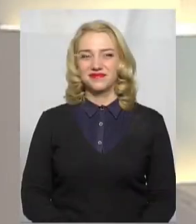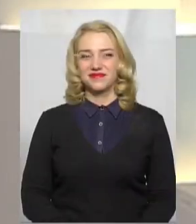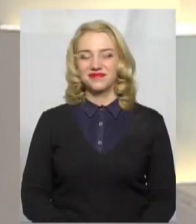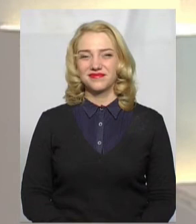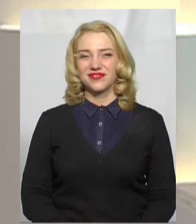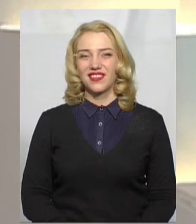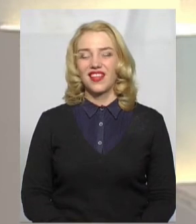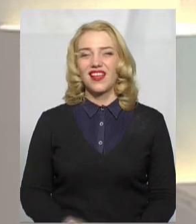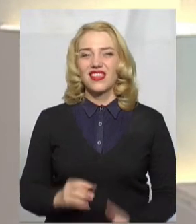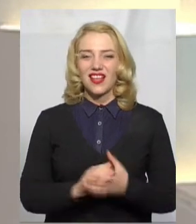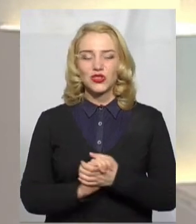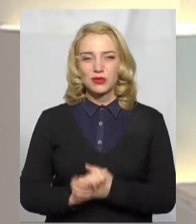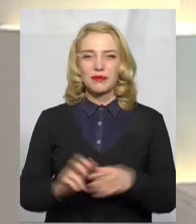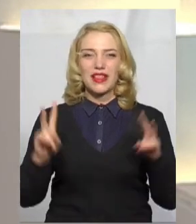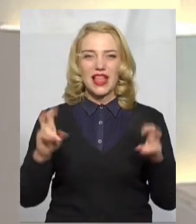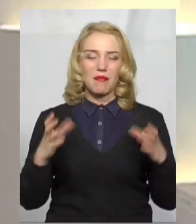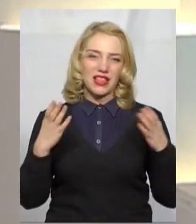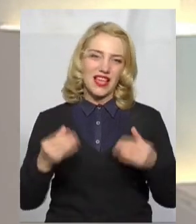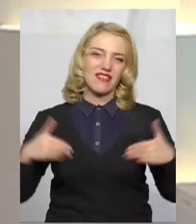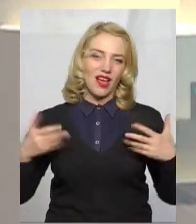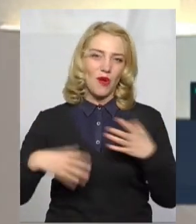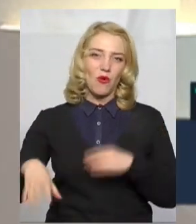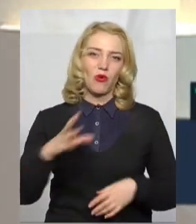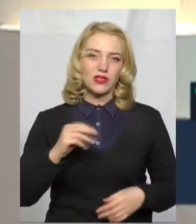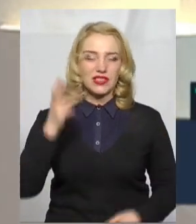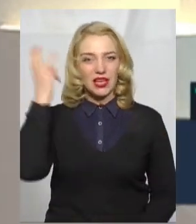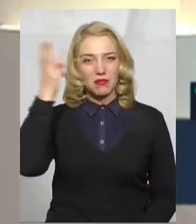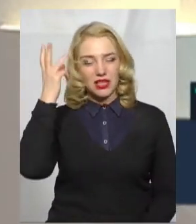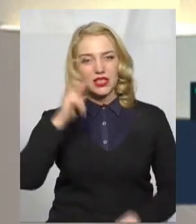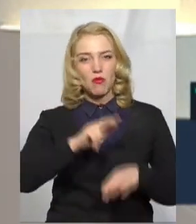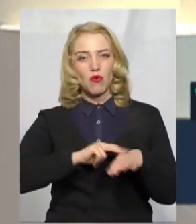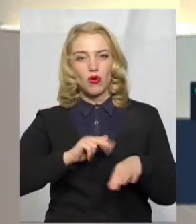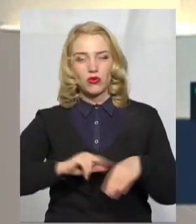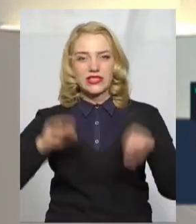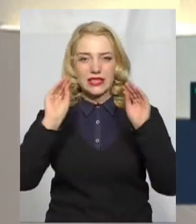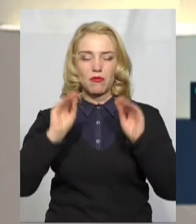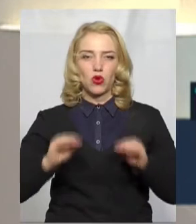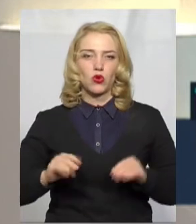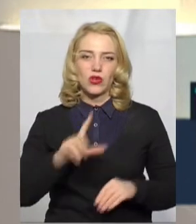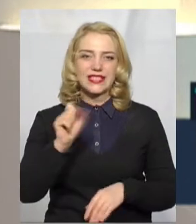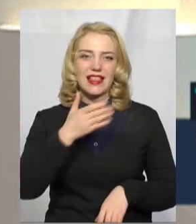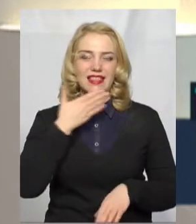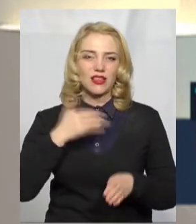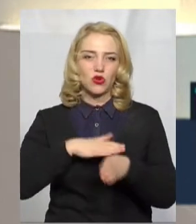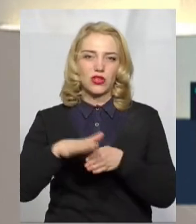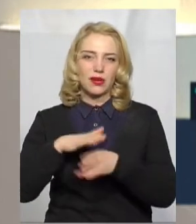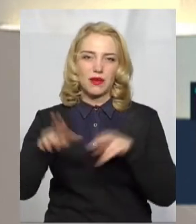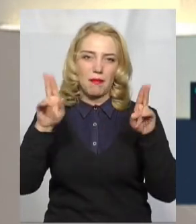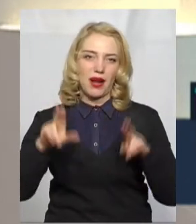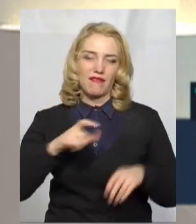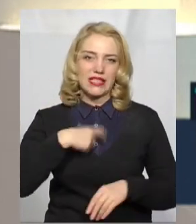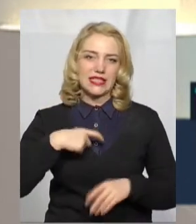На Суспільному тема дня усіх вітаємо. У Хмельницькому поліція склала протокол за недотримання правил